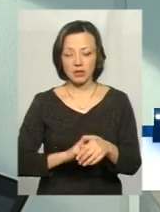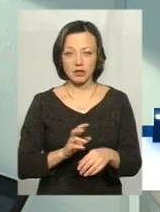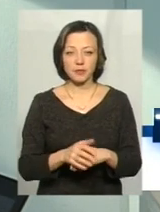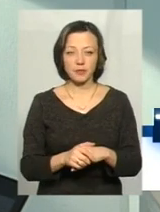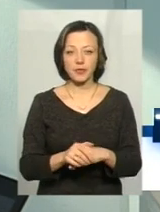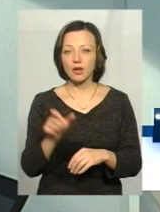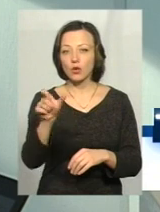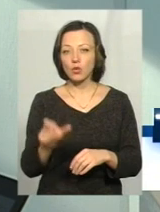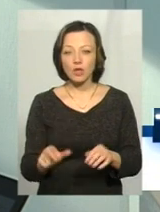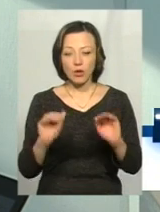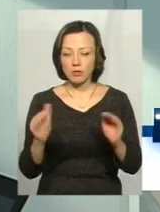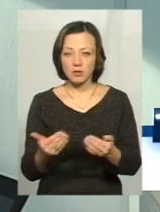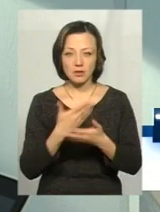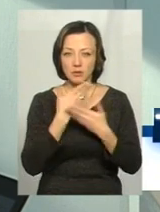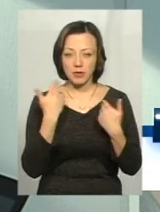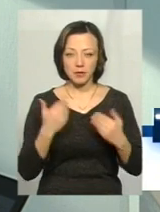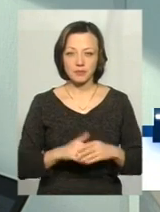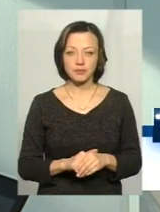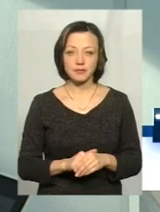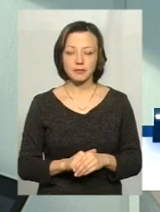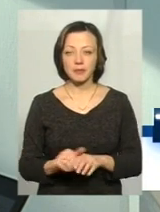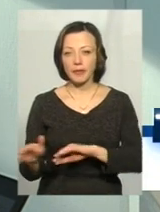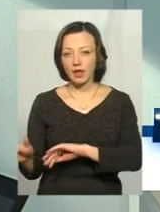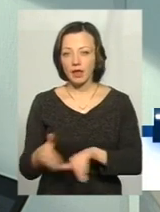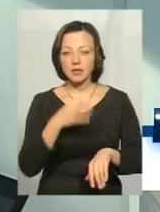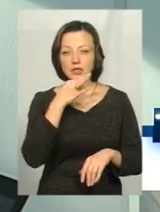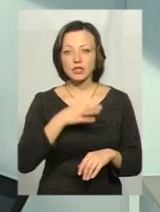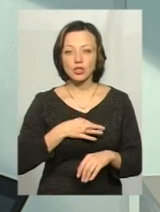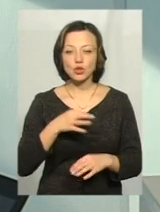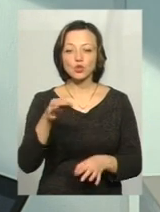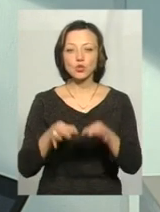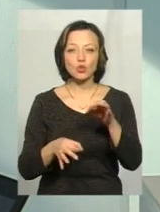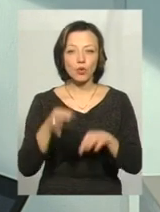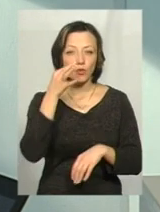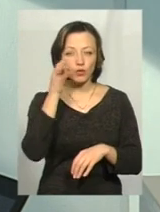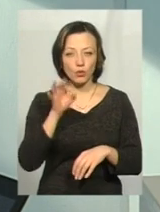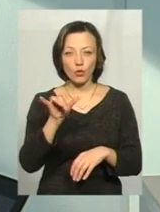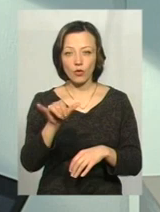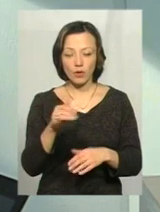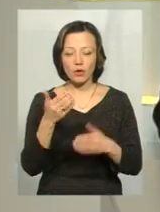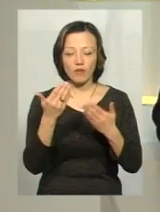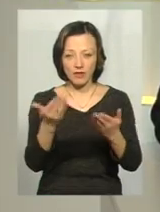обмежень в принципі ніяких немає. Скажіть, судової практики, Ви можете сказати,